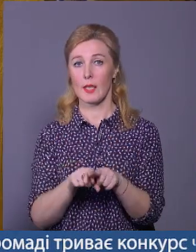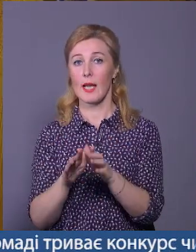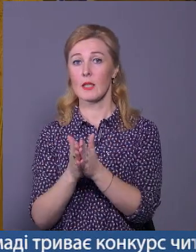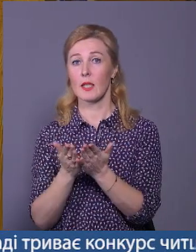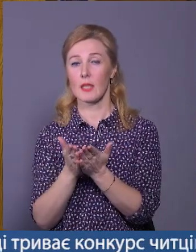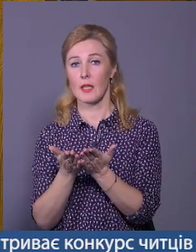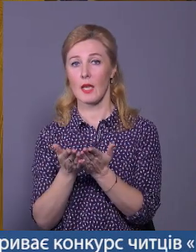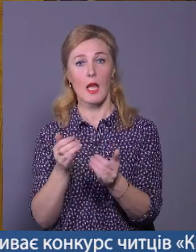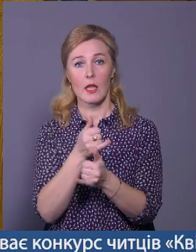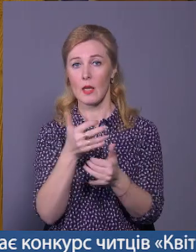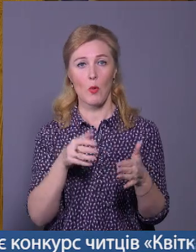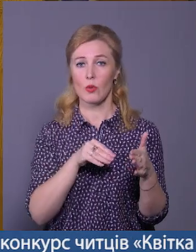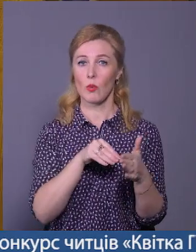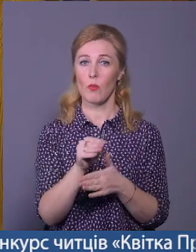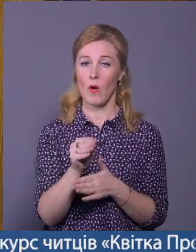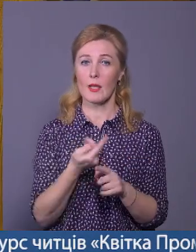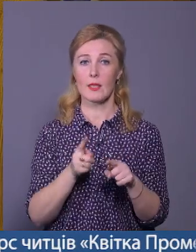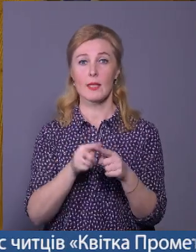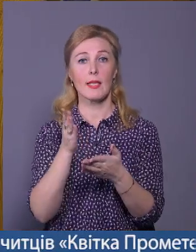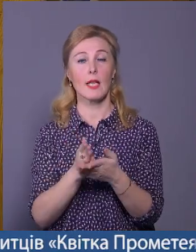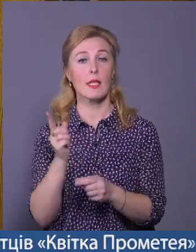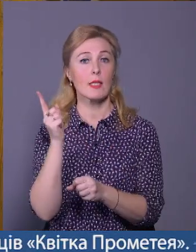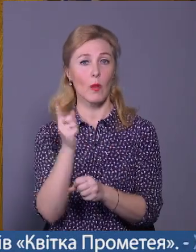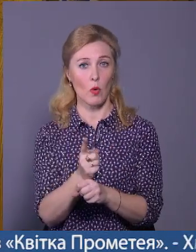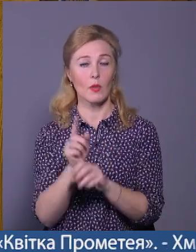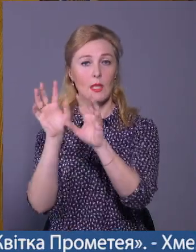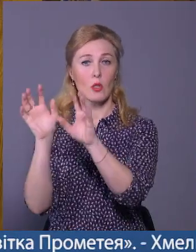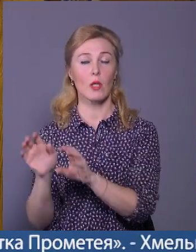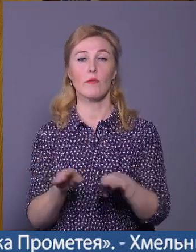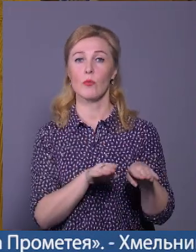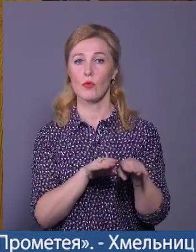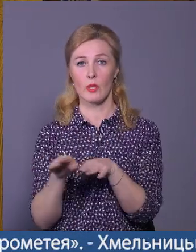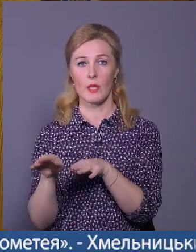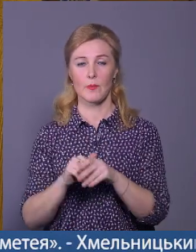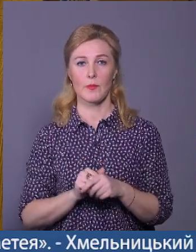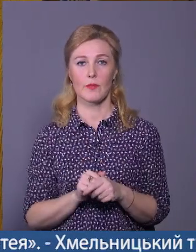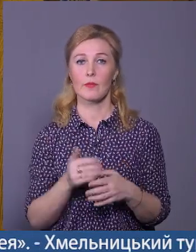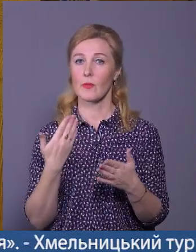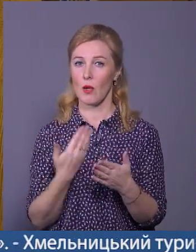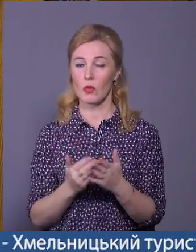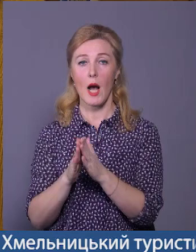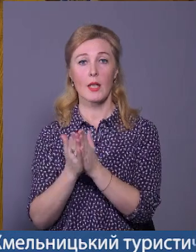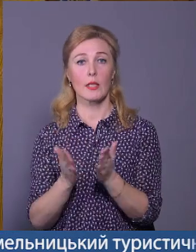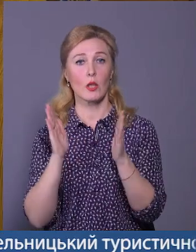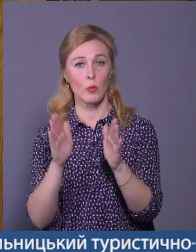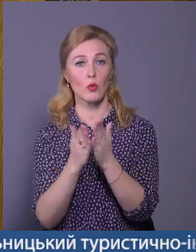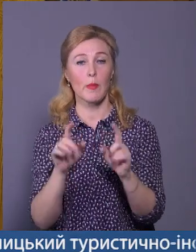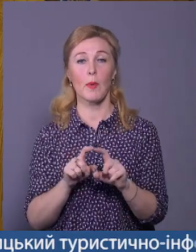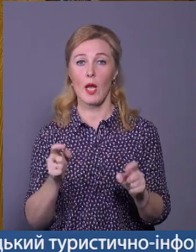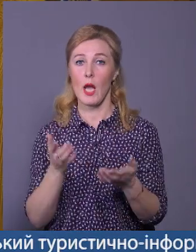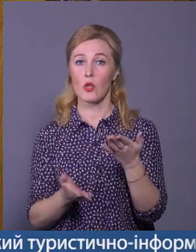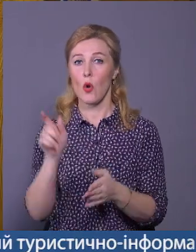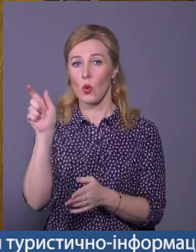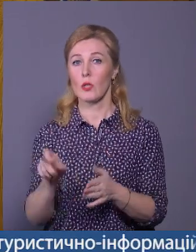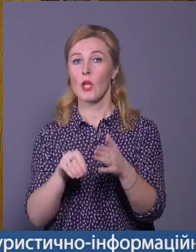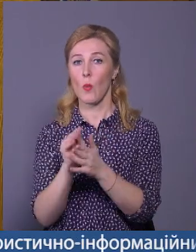ми не можемо окупувати. Це є заборонено на законодавчому рівні. А книги будуть в бібліотеках. Якщо людина